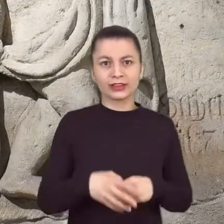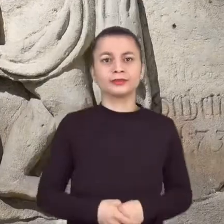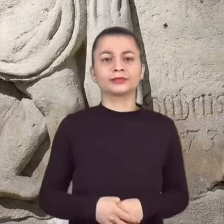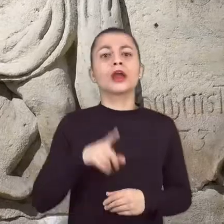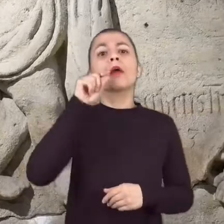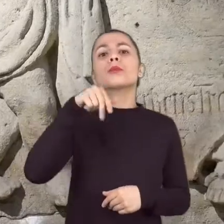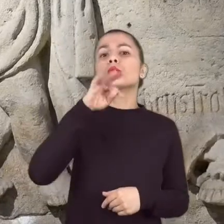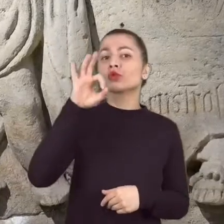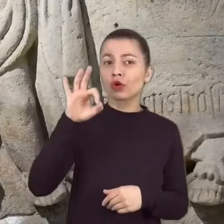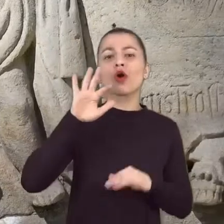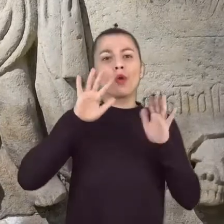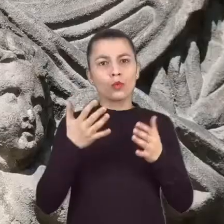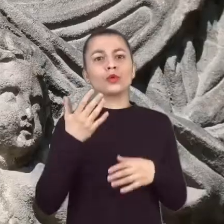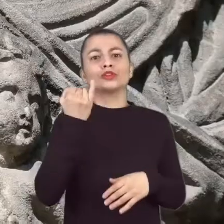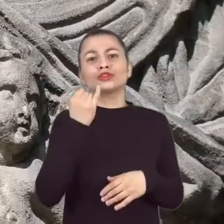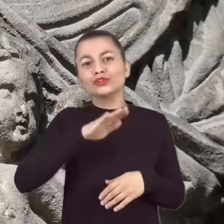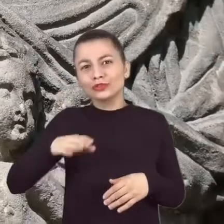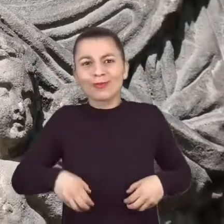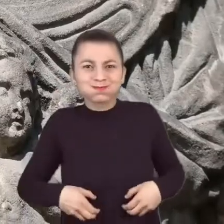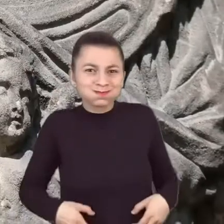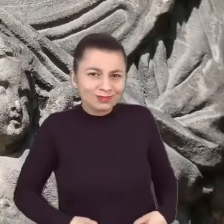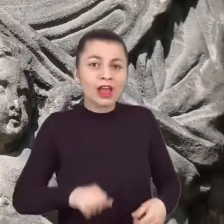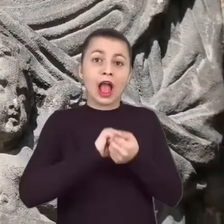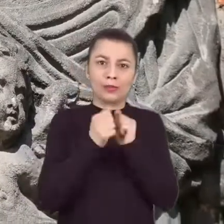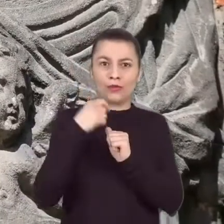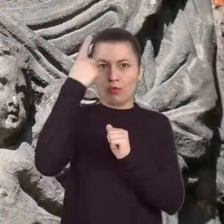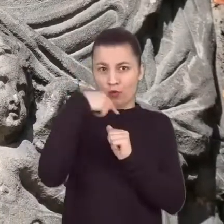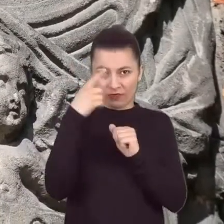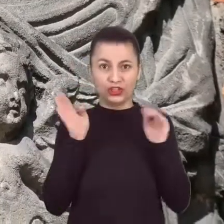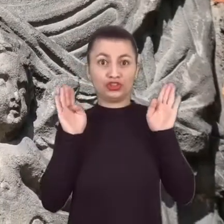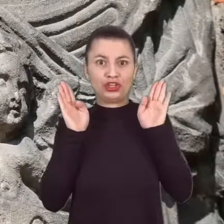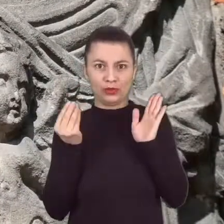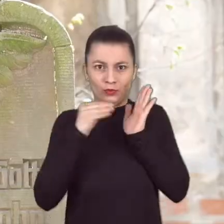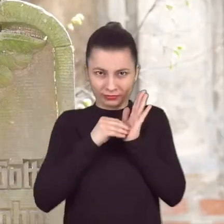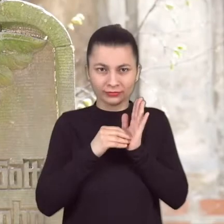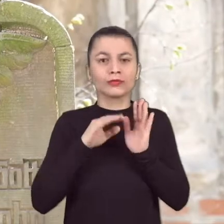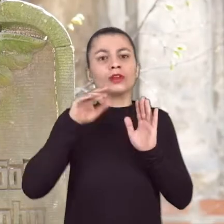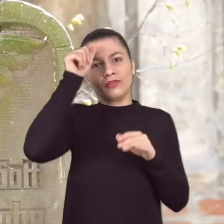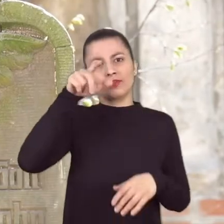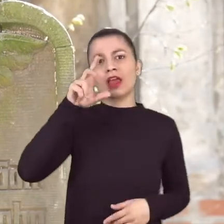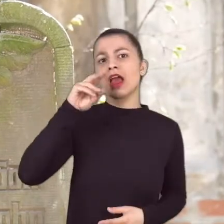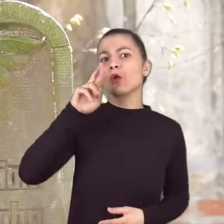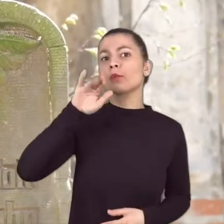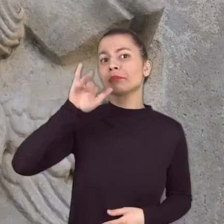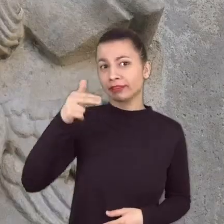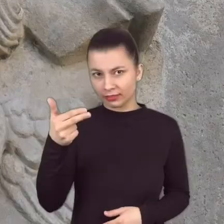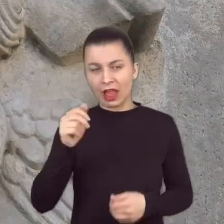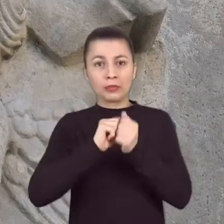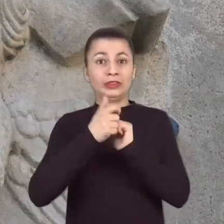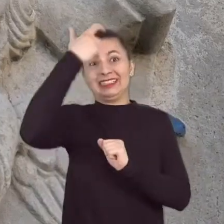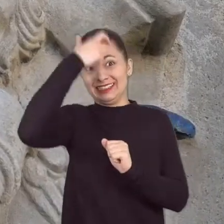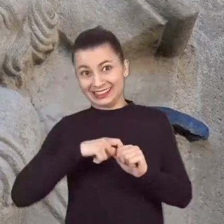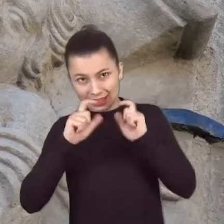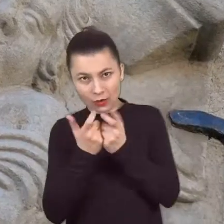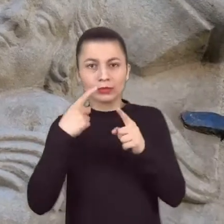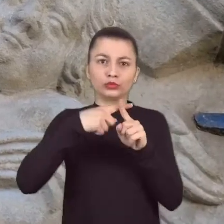albo putta, małe byzate dzieci, albo uskrzydlone główki czy glicherubiny, albo też całe postacie z